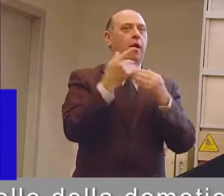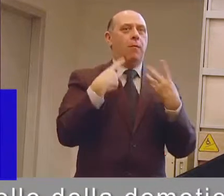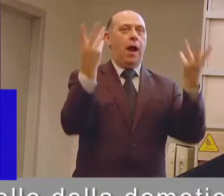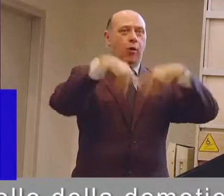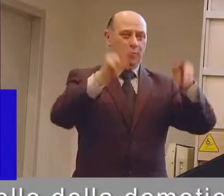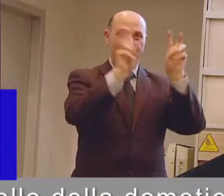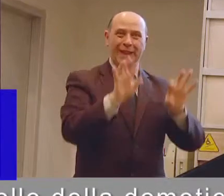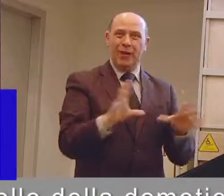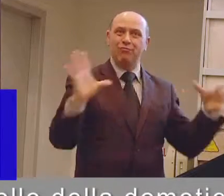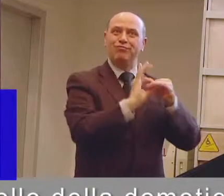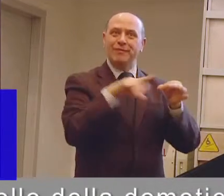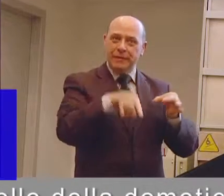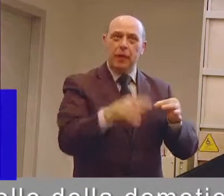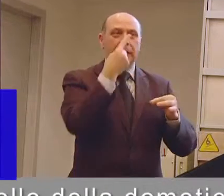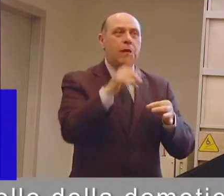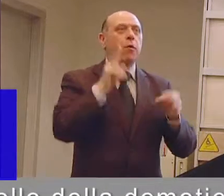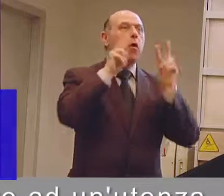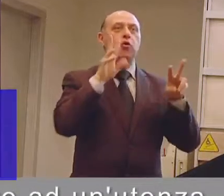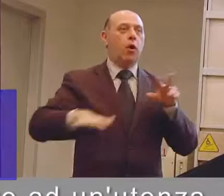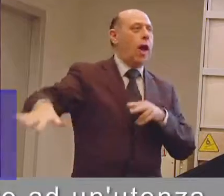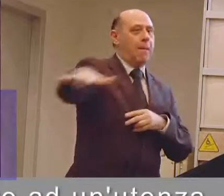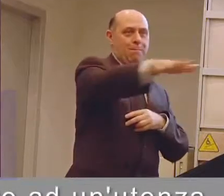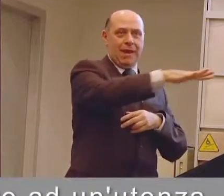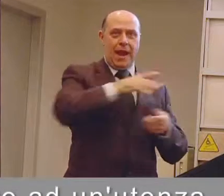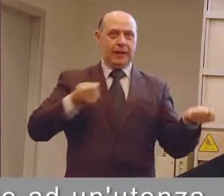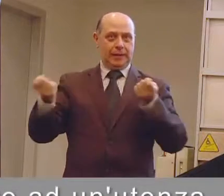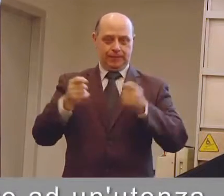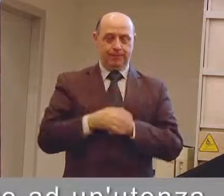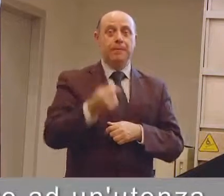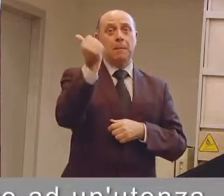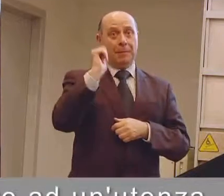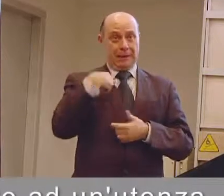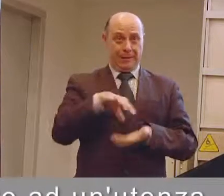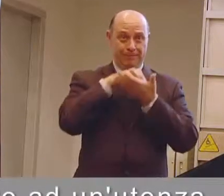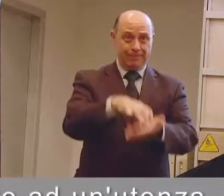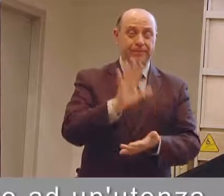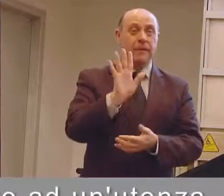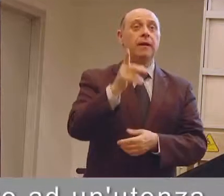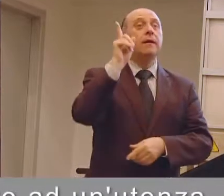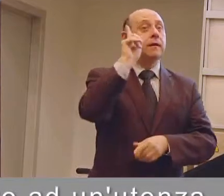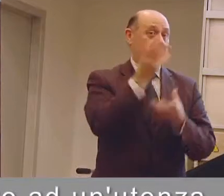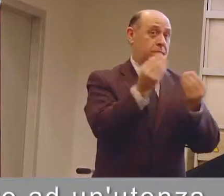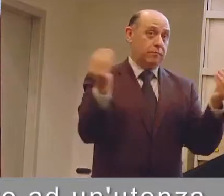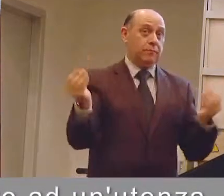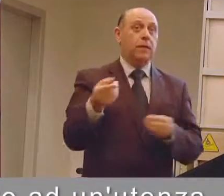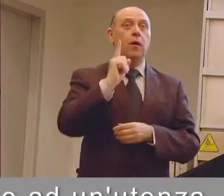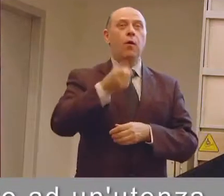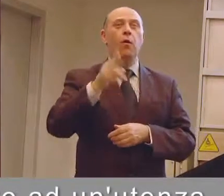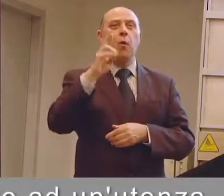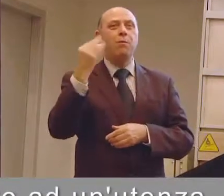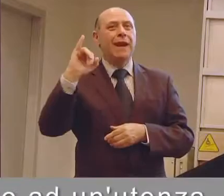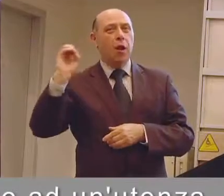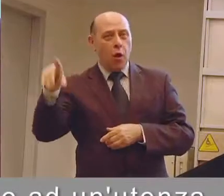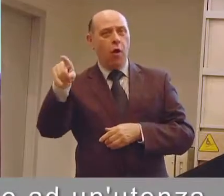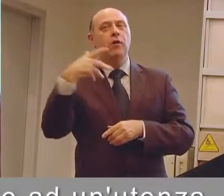cosiddetto ambientale. Faccio una piccola premessa fondamentale, molto spesso Budo viene associato ad un